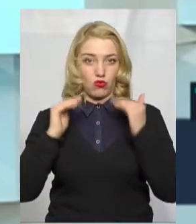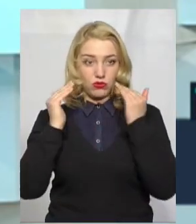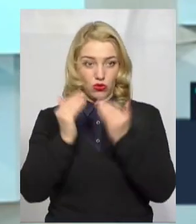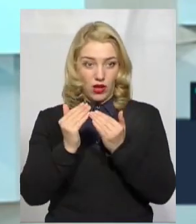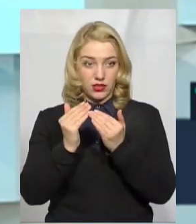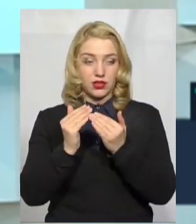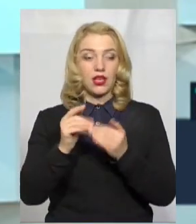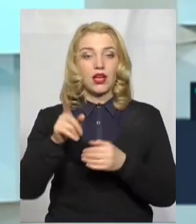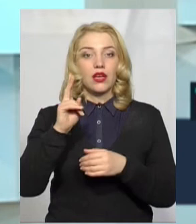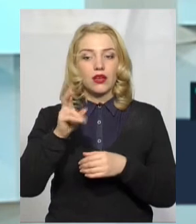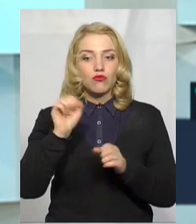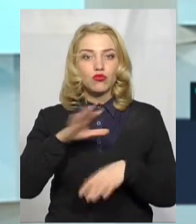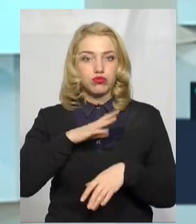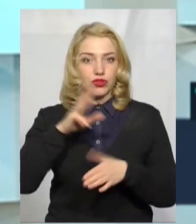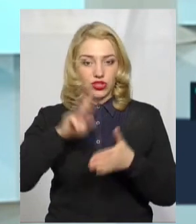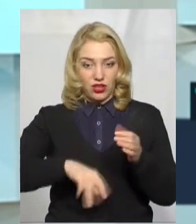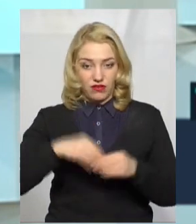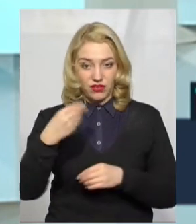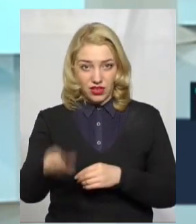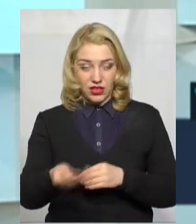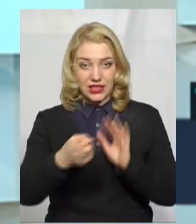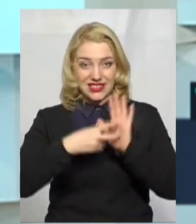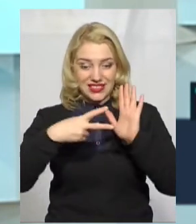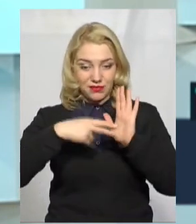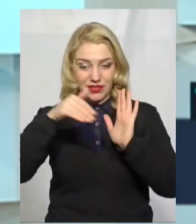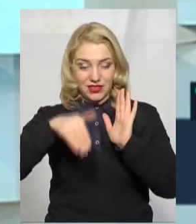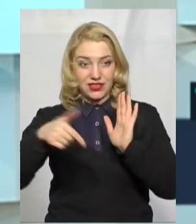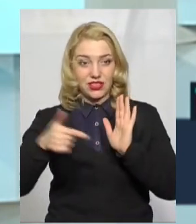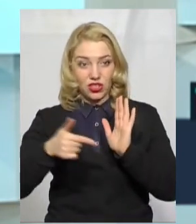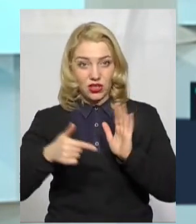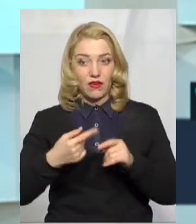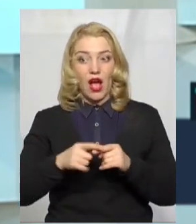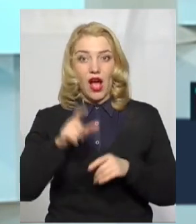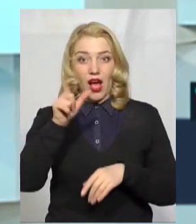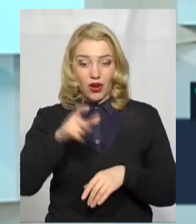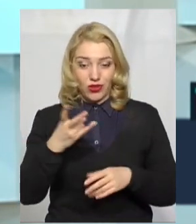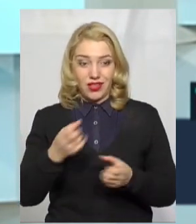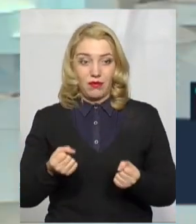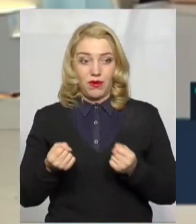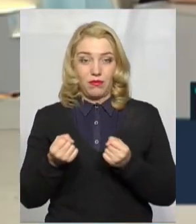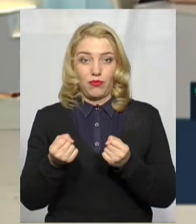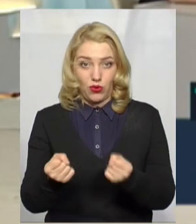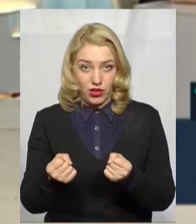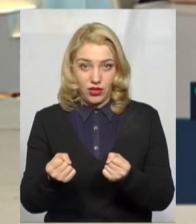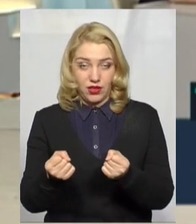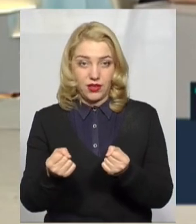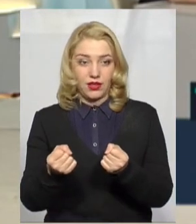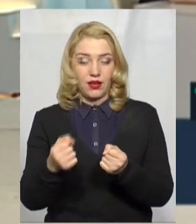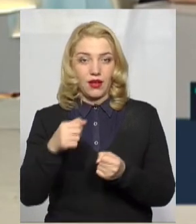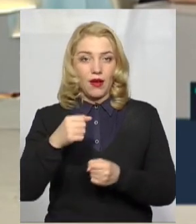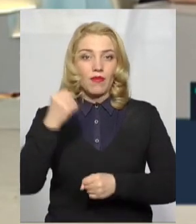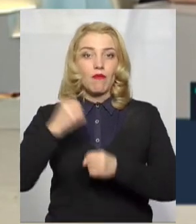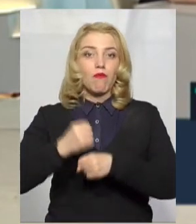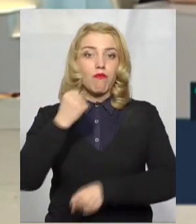їй може свідити штраф 17 тисяч гривень, і при цьому їй потрібно проїхати пост,